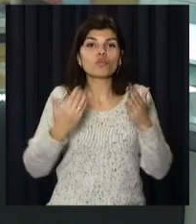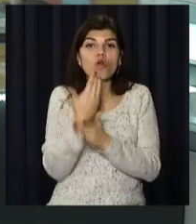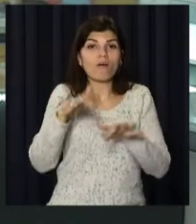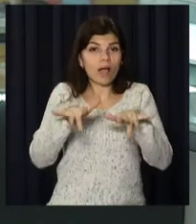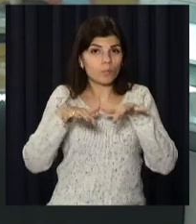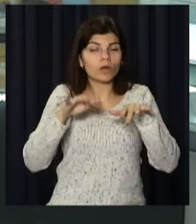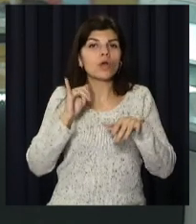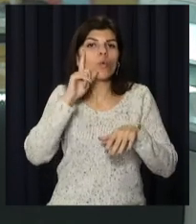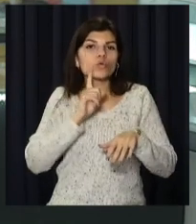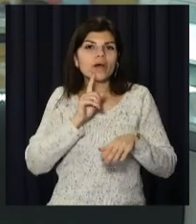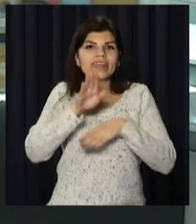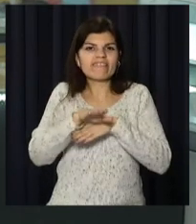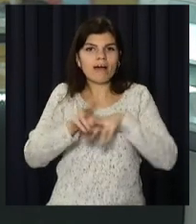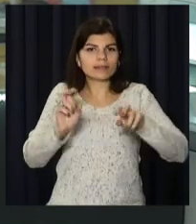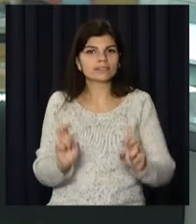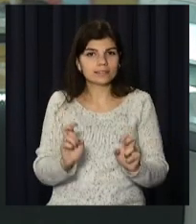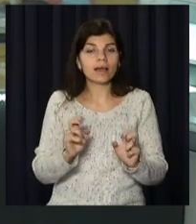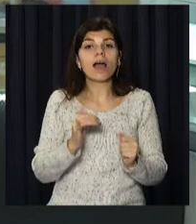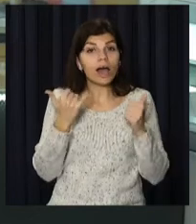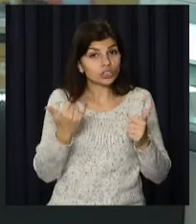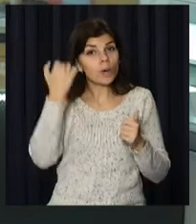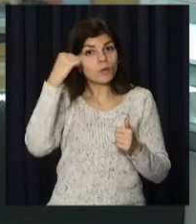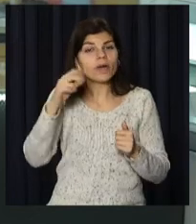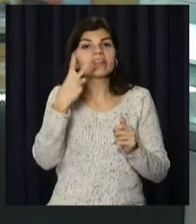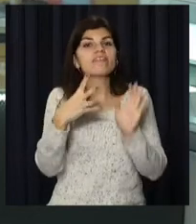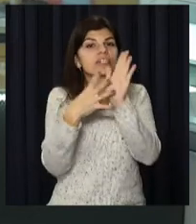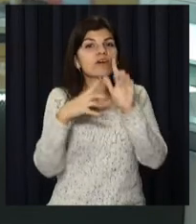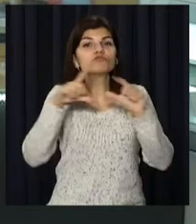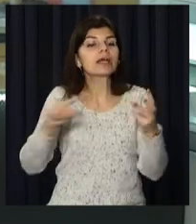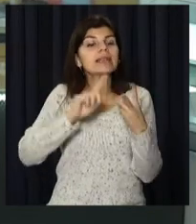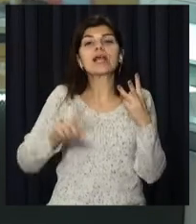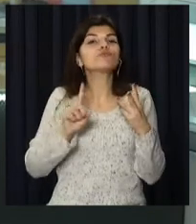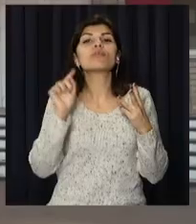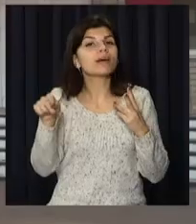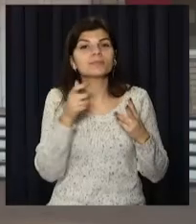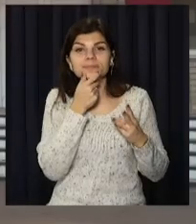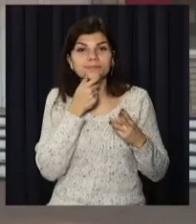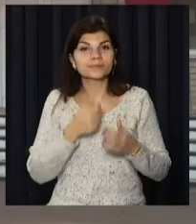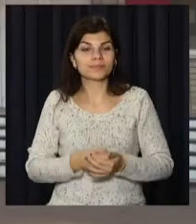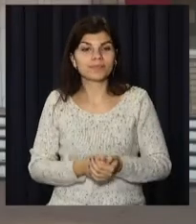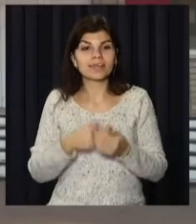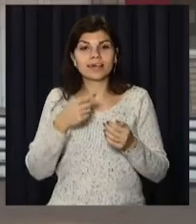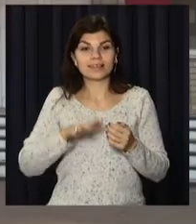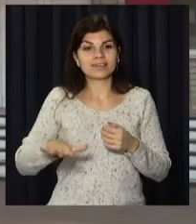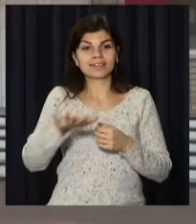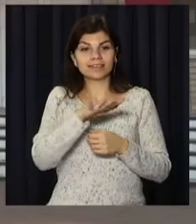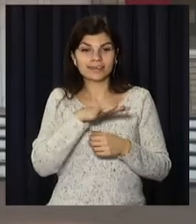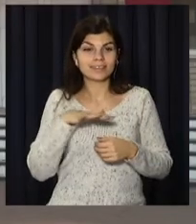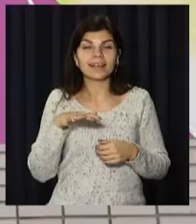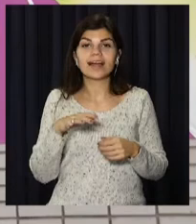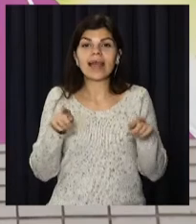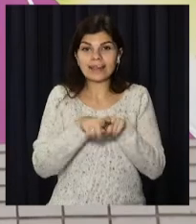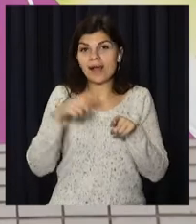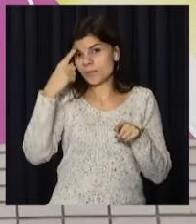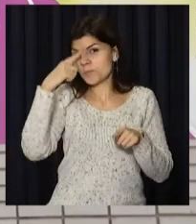комп'ютери та комфортні диванчики. Нині про переможців 29-ї школи. М'якенькі посиденьки. Такий